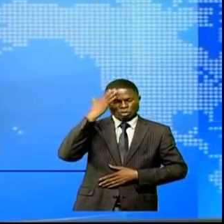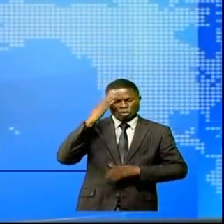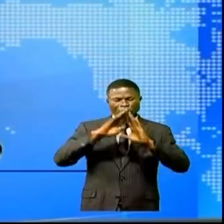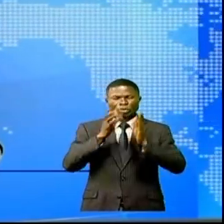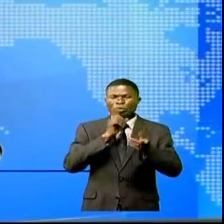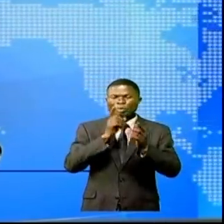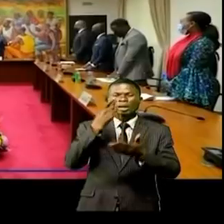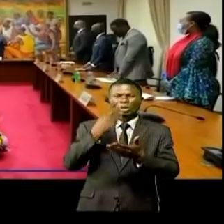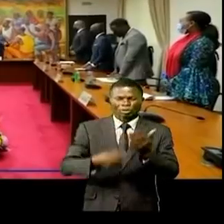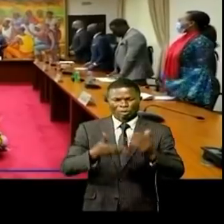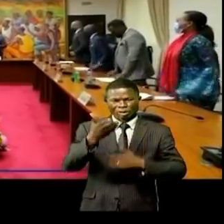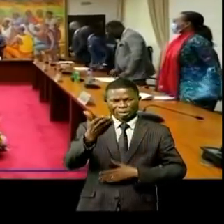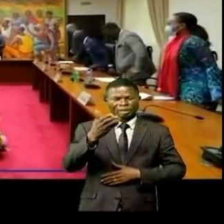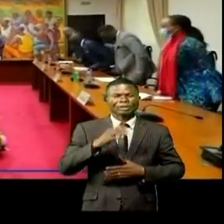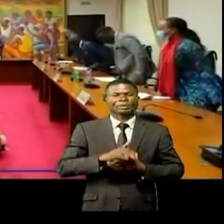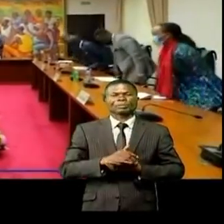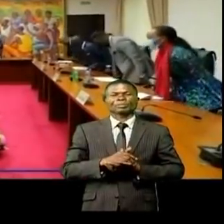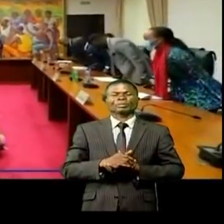Bienvenue Loussala.